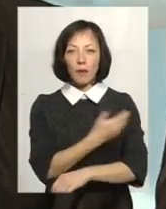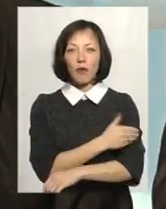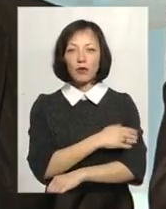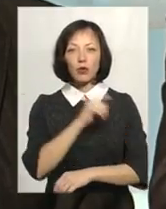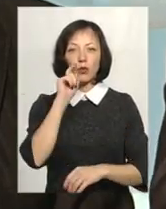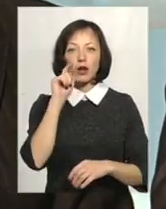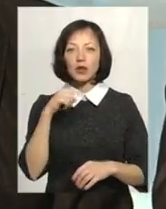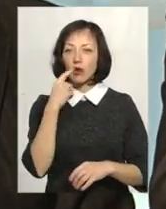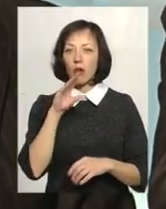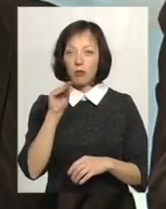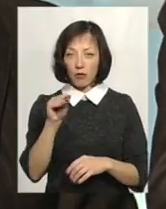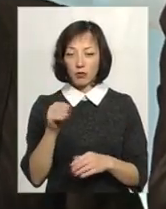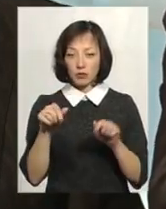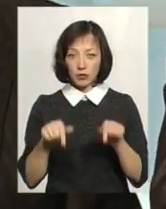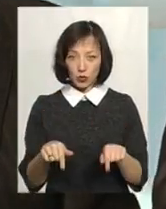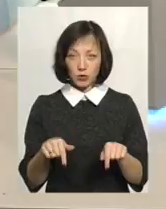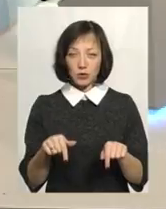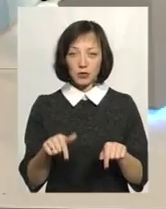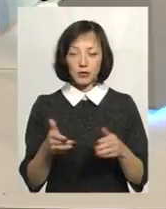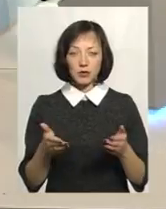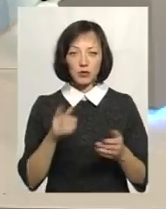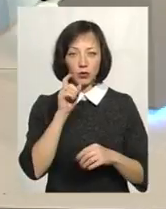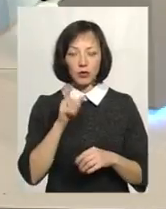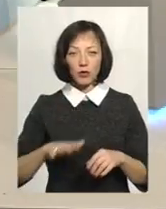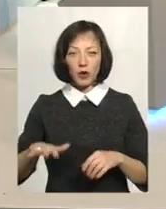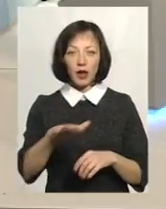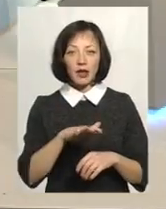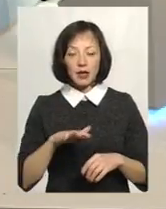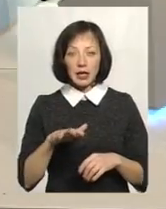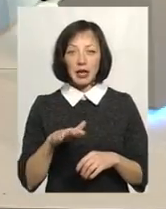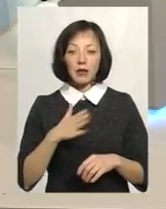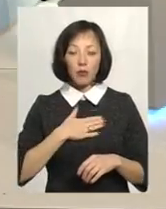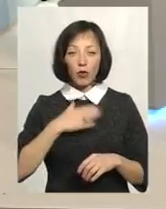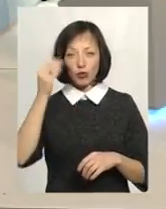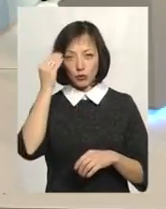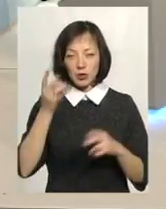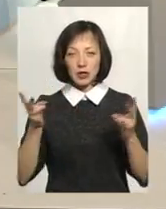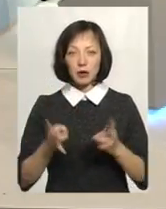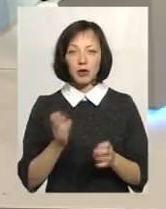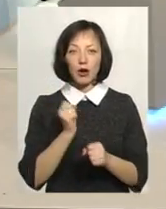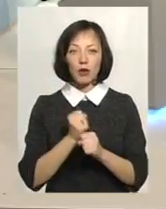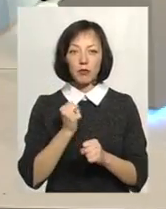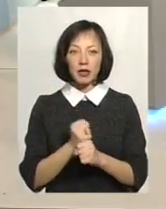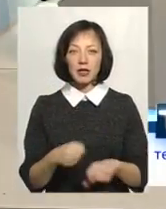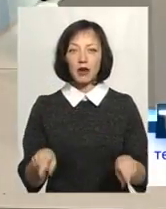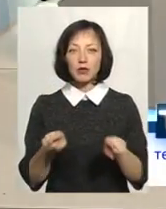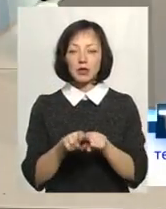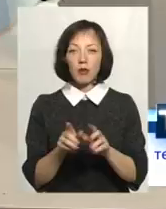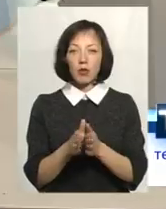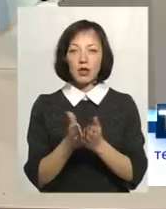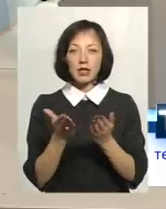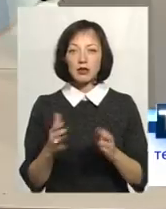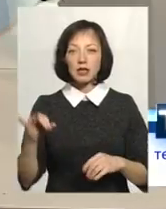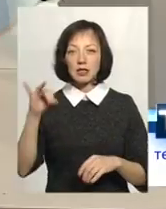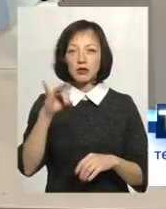українській мові». Він презентував тут на Україні. Тому, на мою думку, треба робити таку саму книжку по